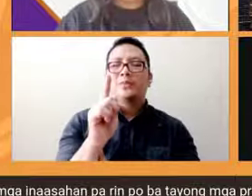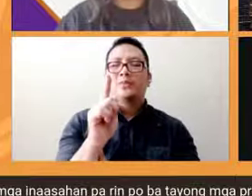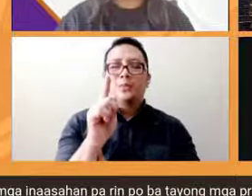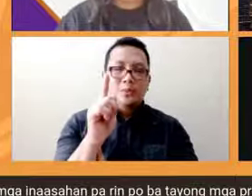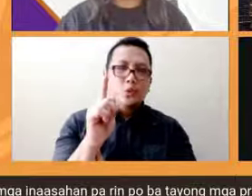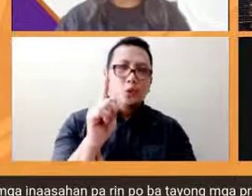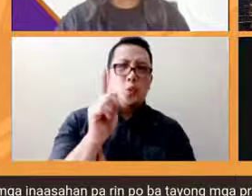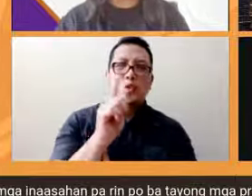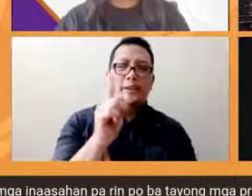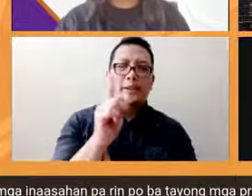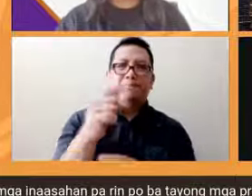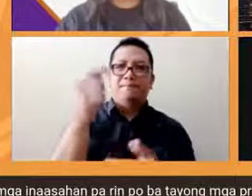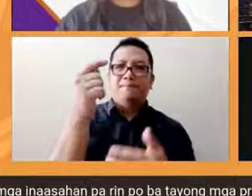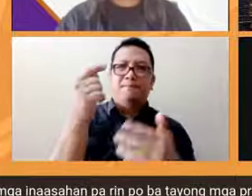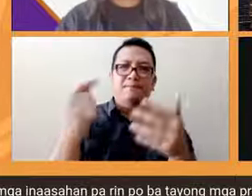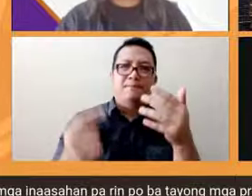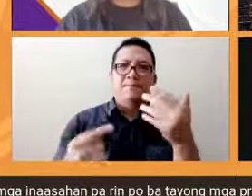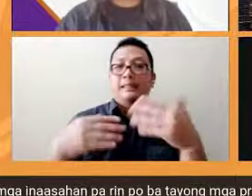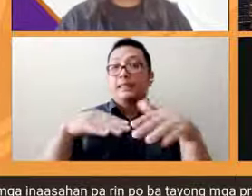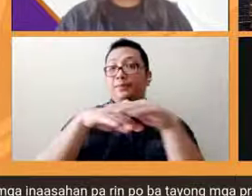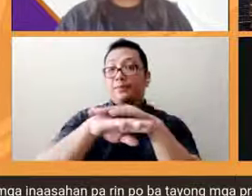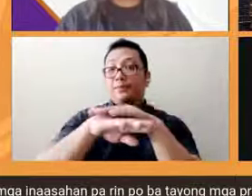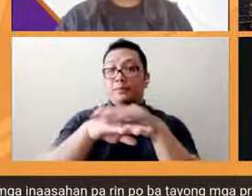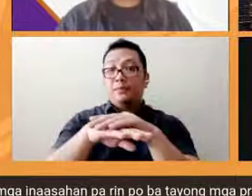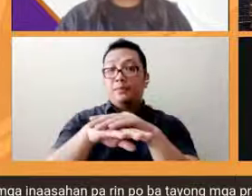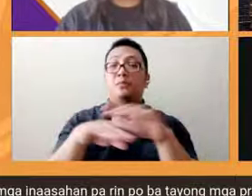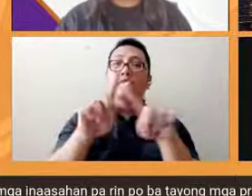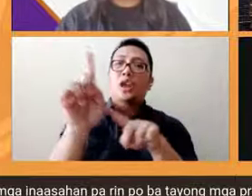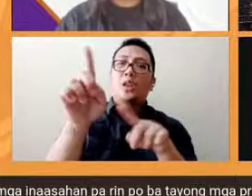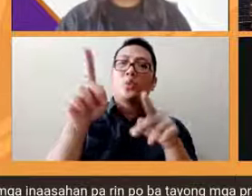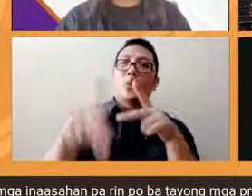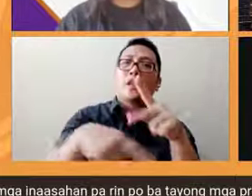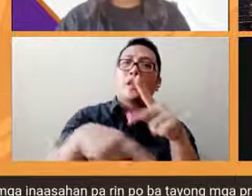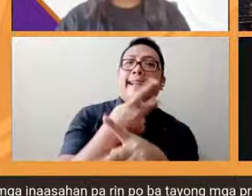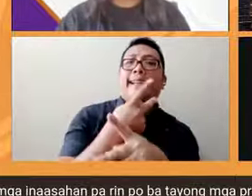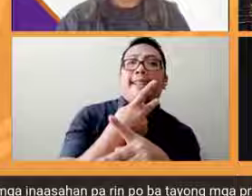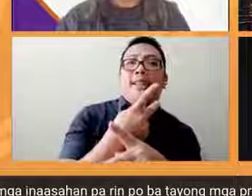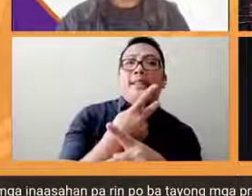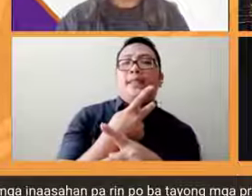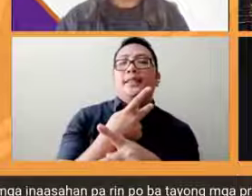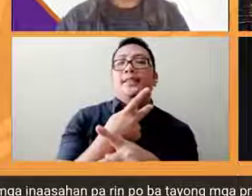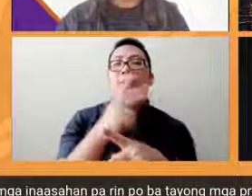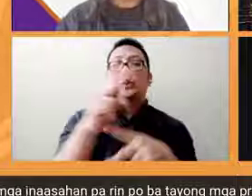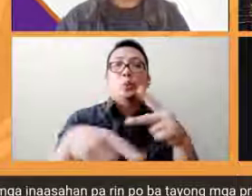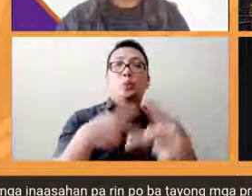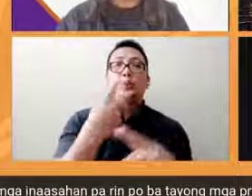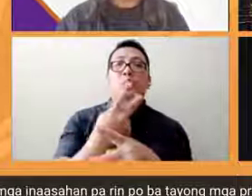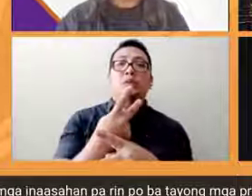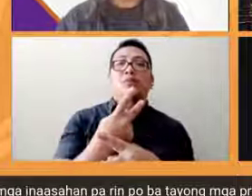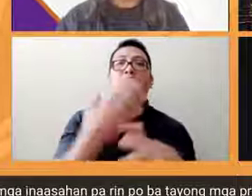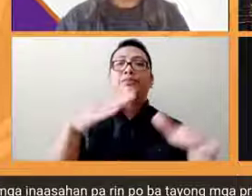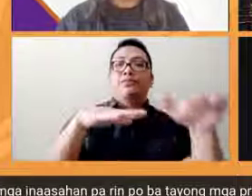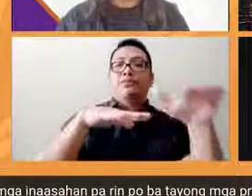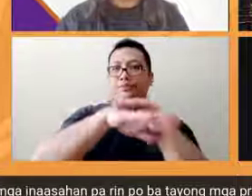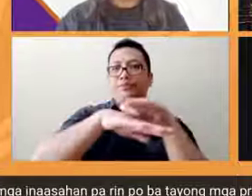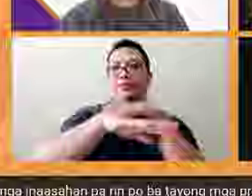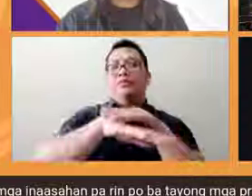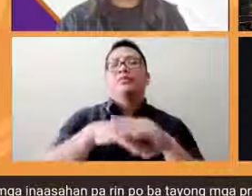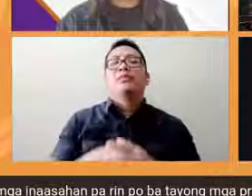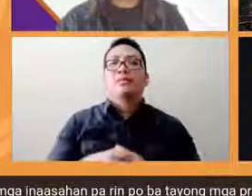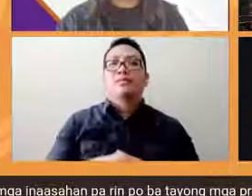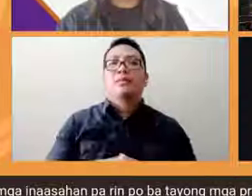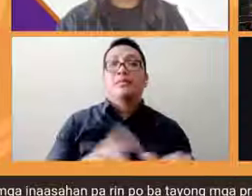siguro it's still accessibility pero in what form itong accessibility na ito ang